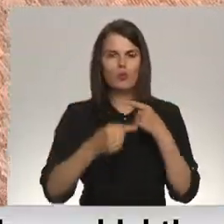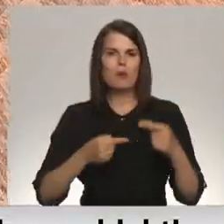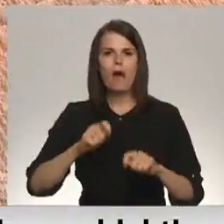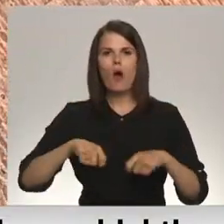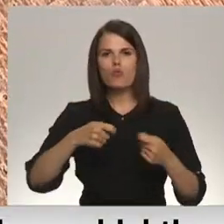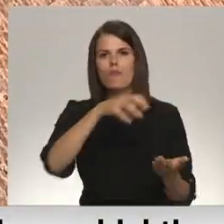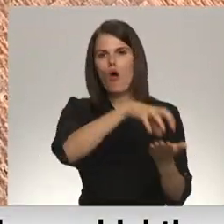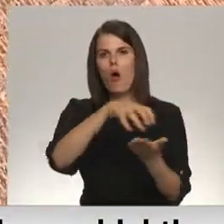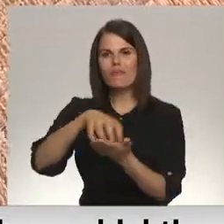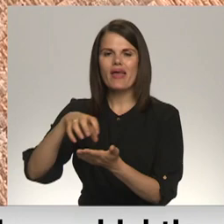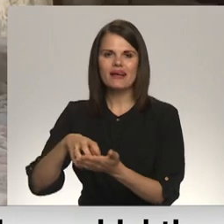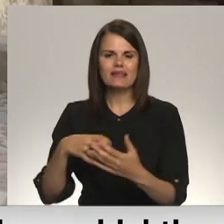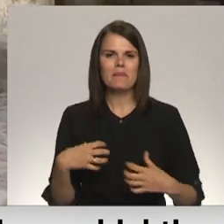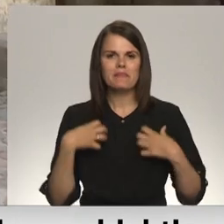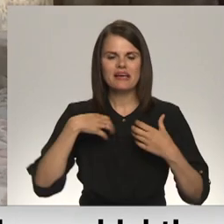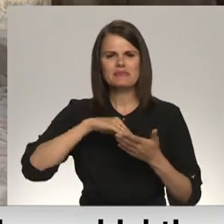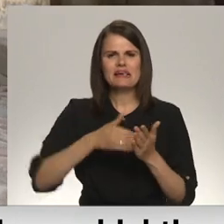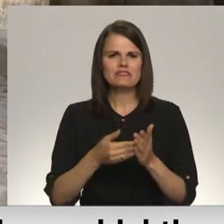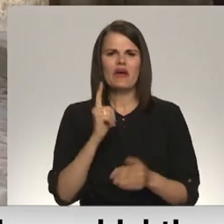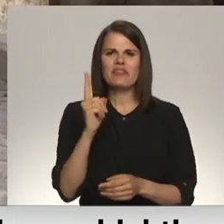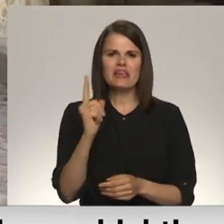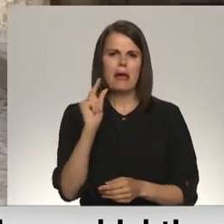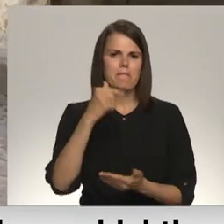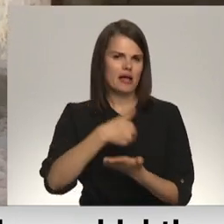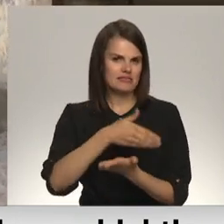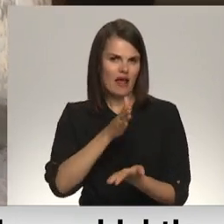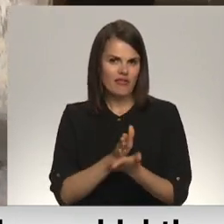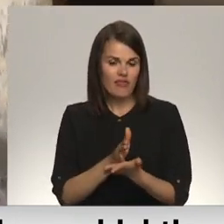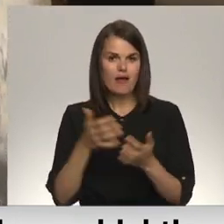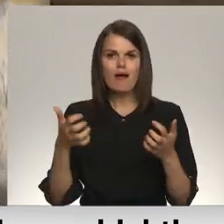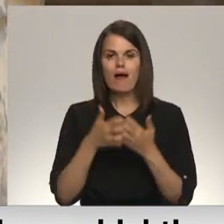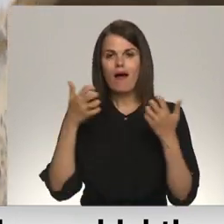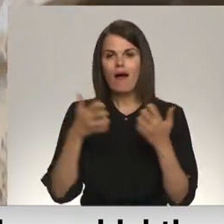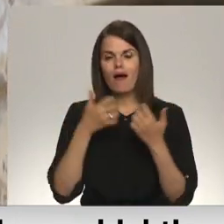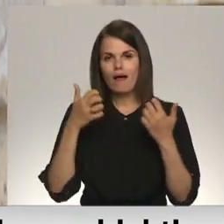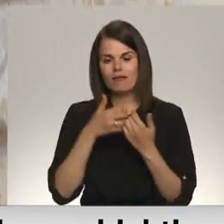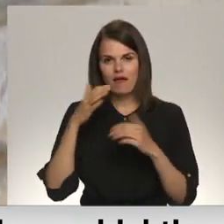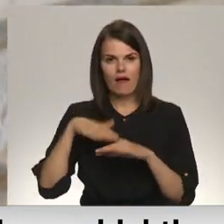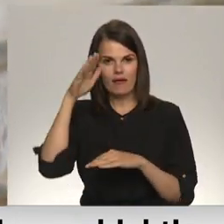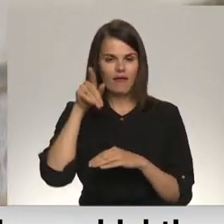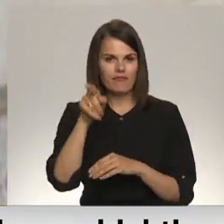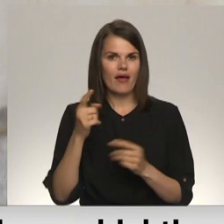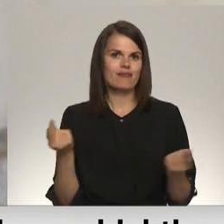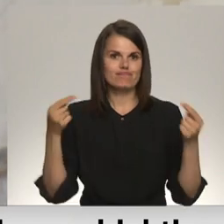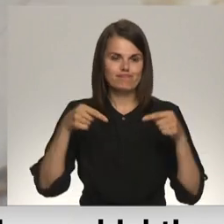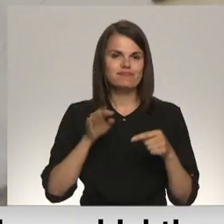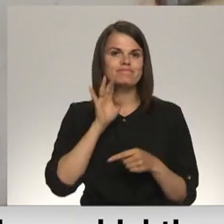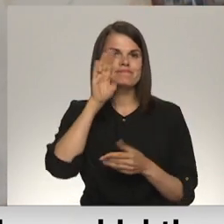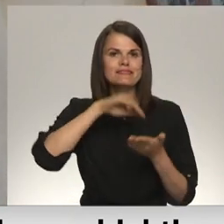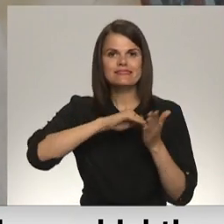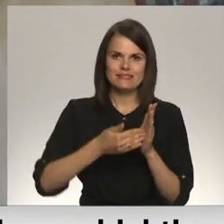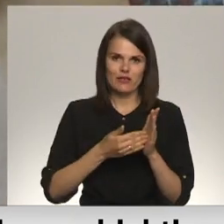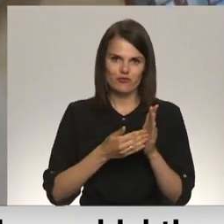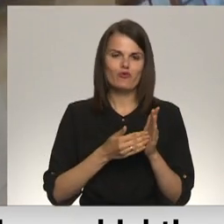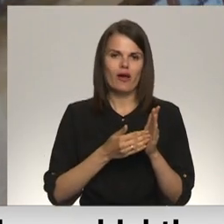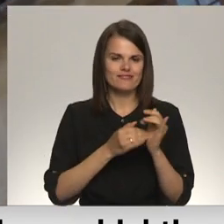objektu kritiska situācija esot tikai nelielā daļā. Ņemot vērāk ar darbības izvērsītās krīzes, situācija nākotnē gan varētu